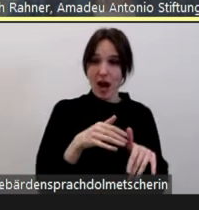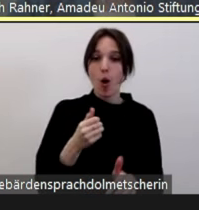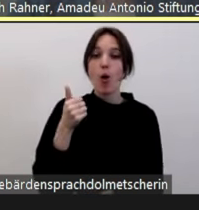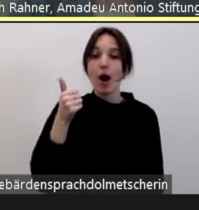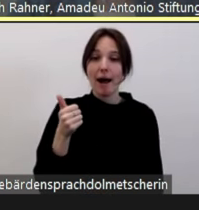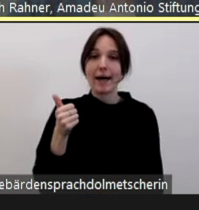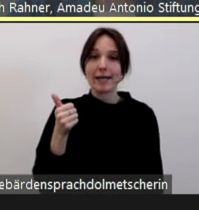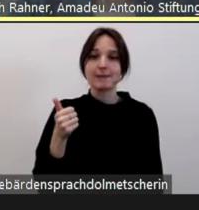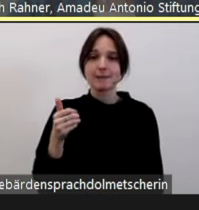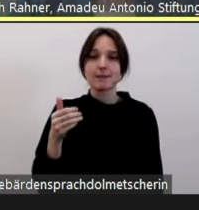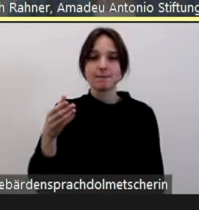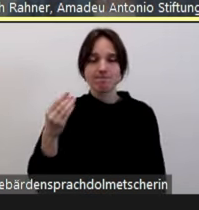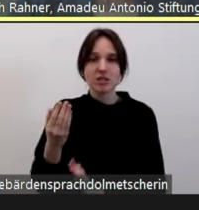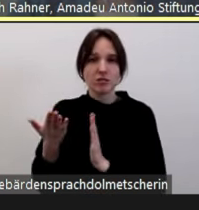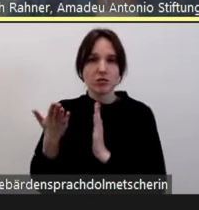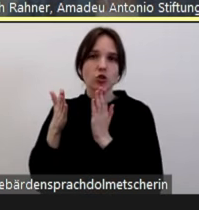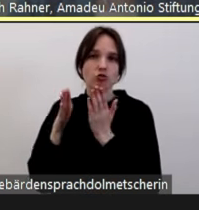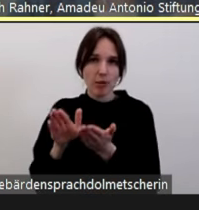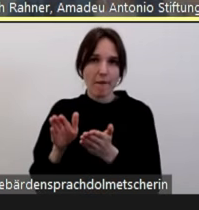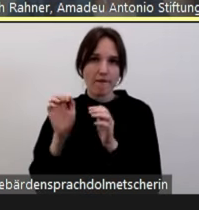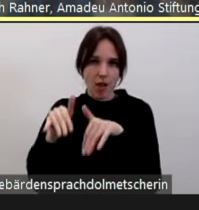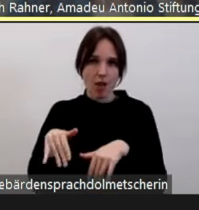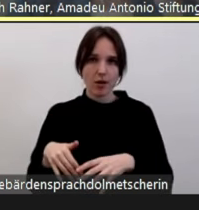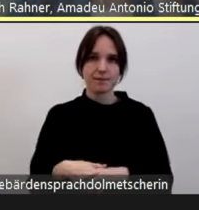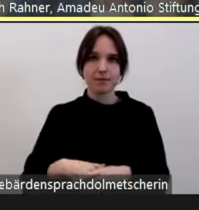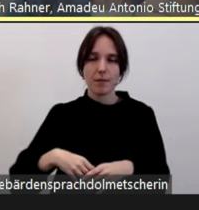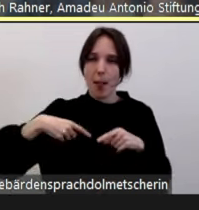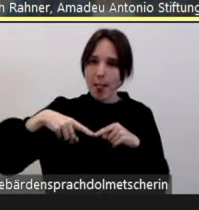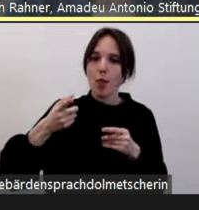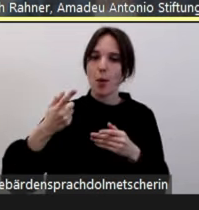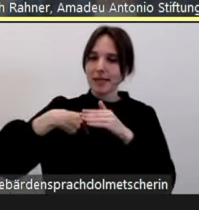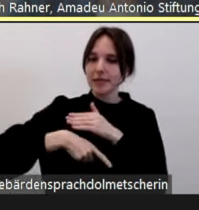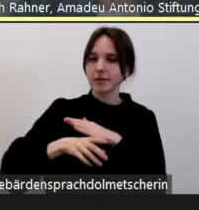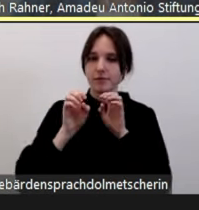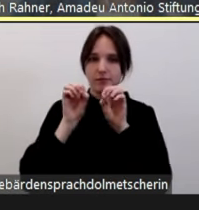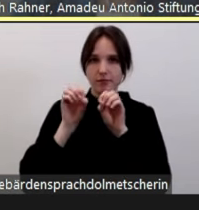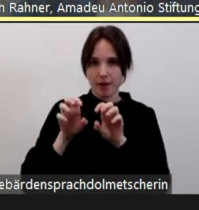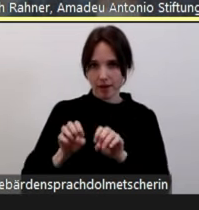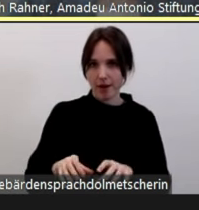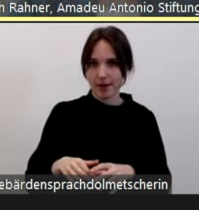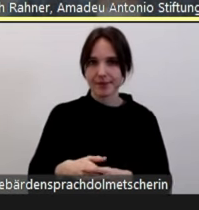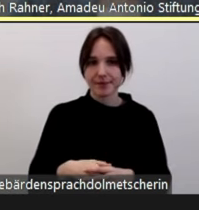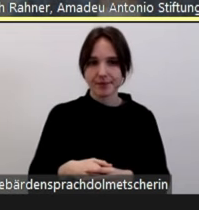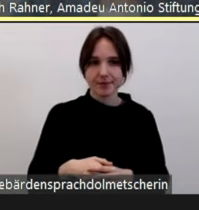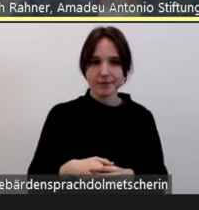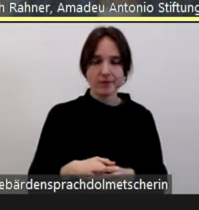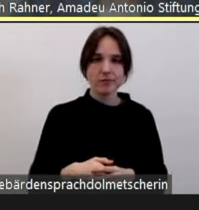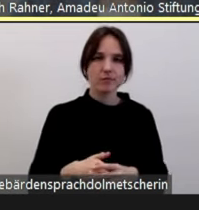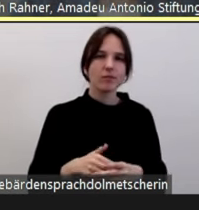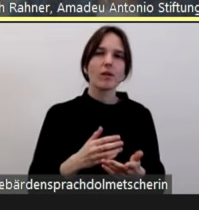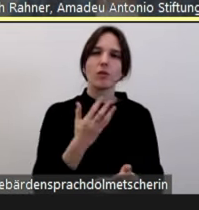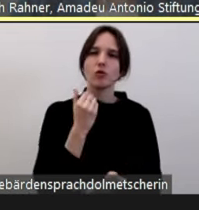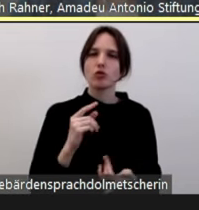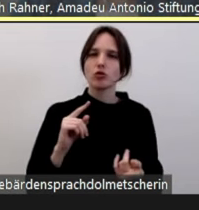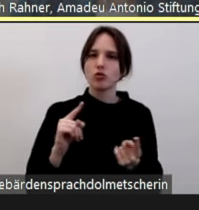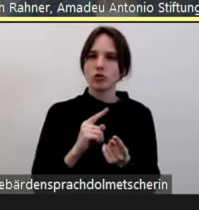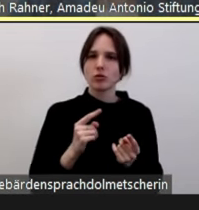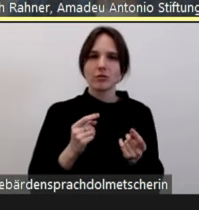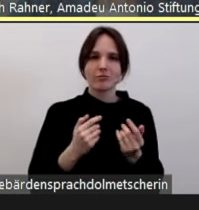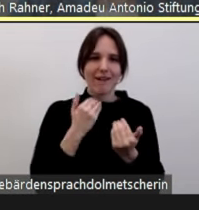Tötungsdelikt mit aufgenommen. Dazu erzähle ich gleich nochmal was, aber einen, um eine Vorstellung davon zu haben, was sind denn